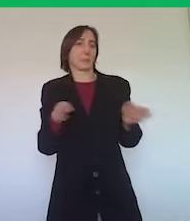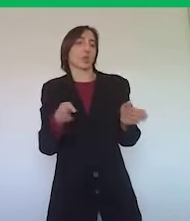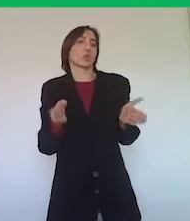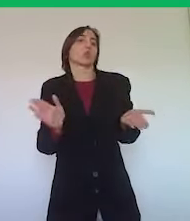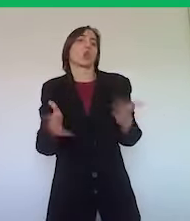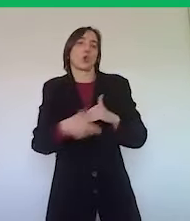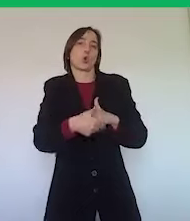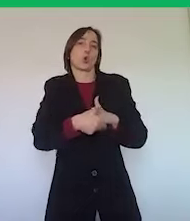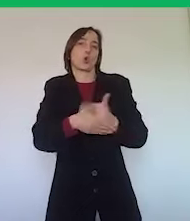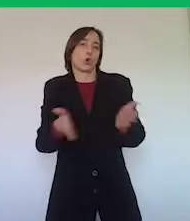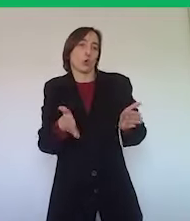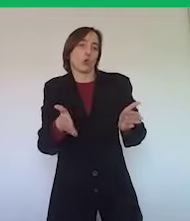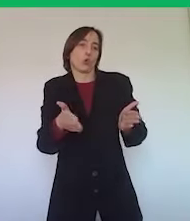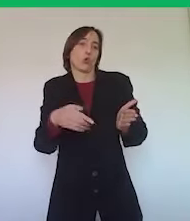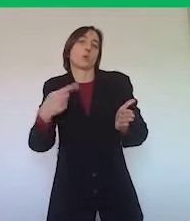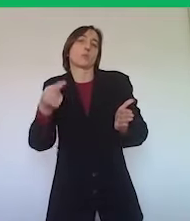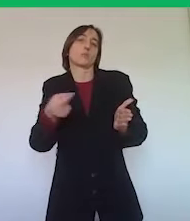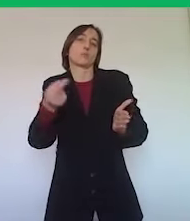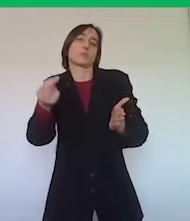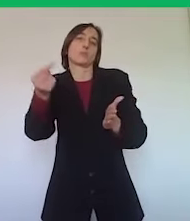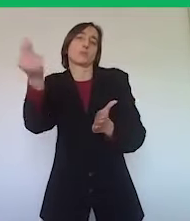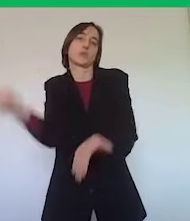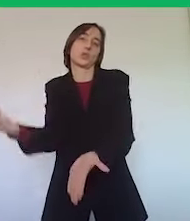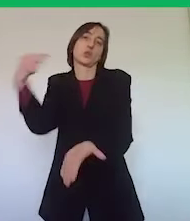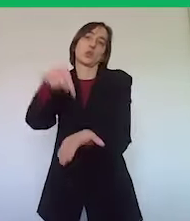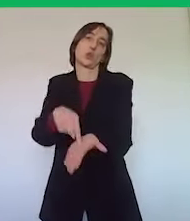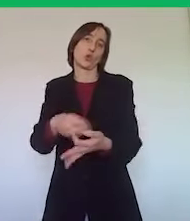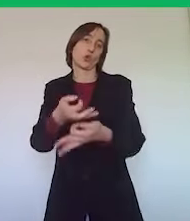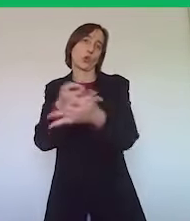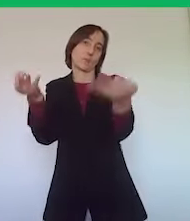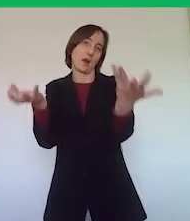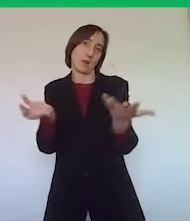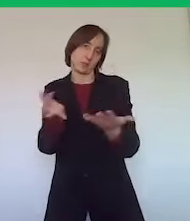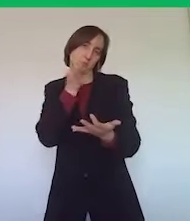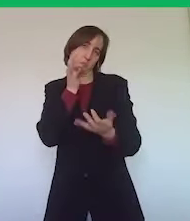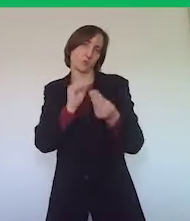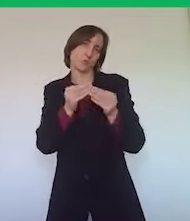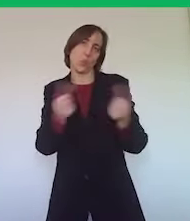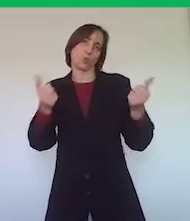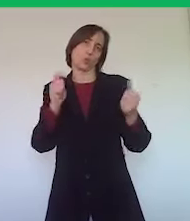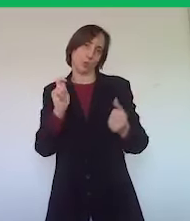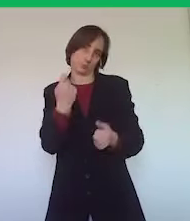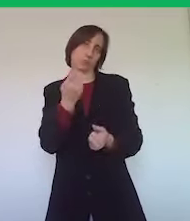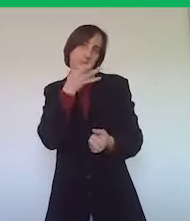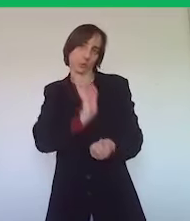consentirà di arrivare, speriamo poi alla fase definitiva, cioè di un ritorno graduale alla normalità.